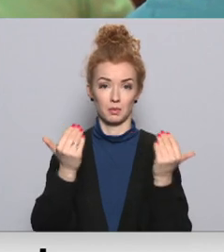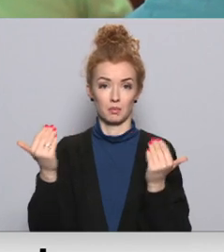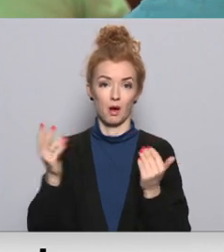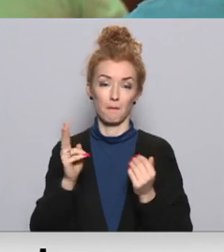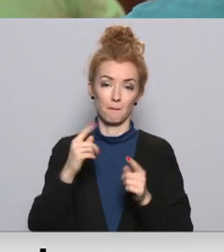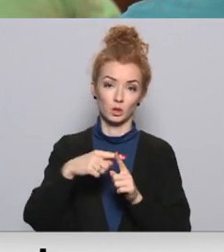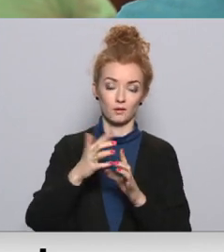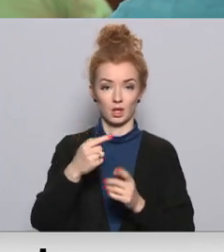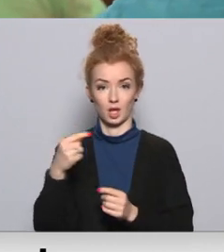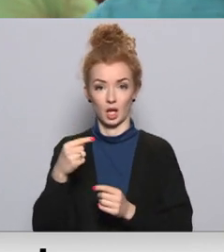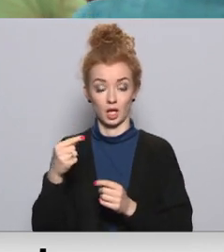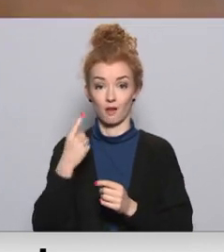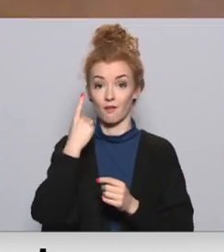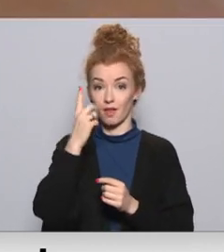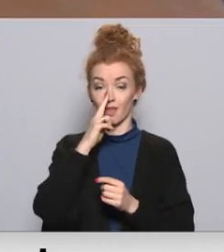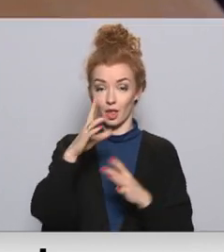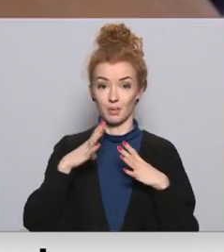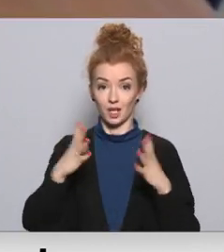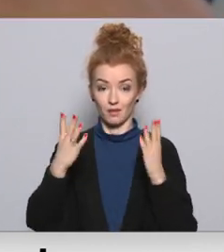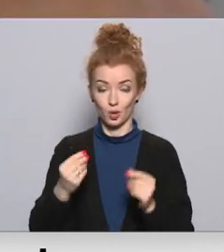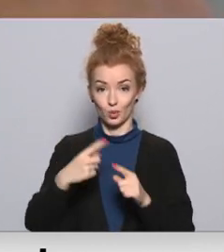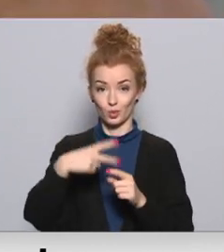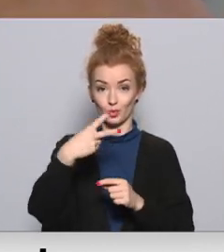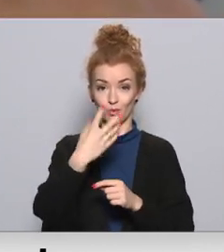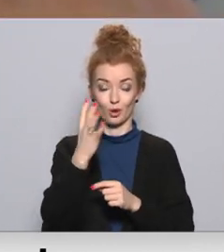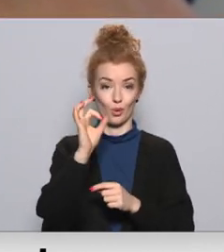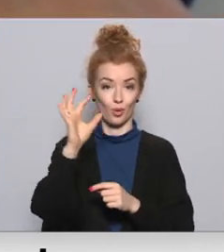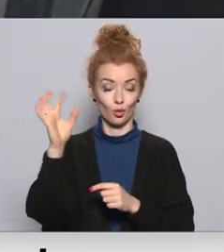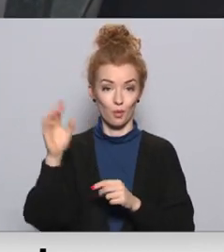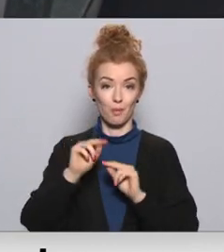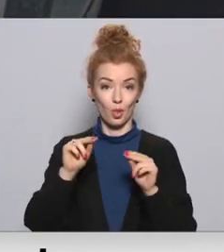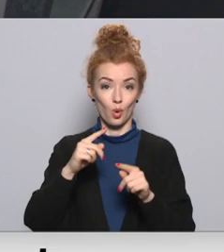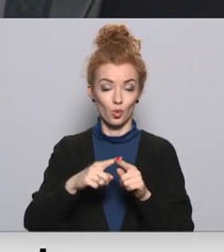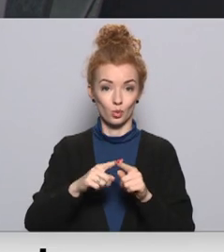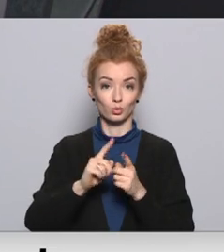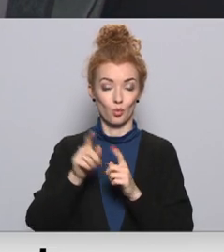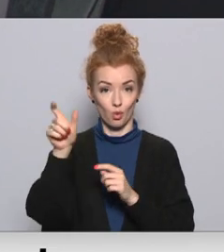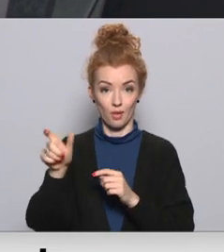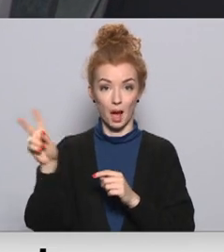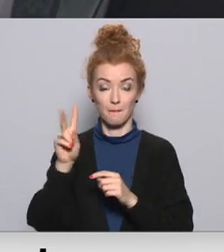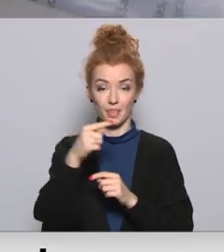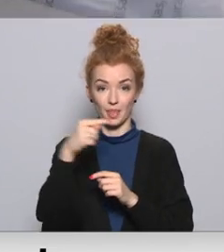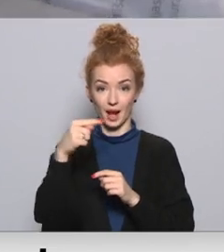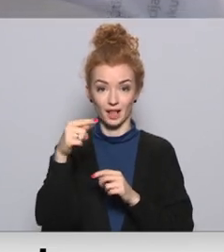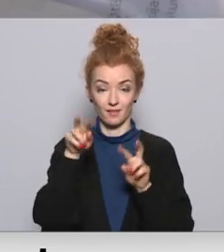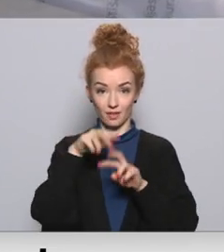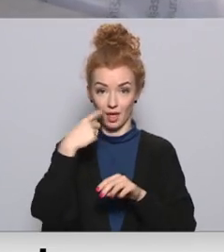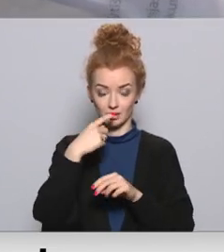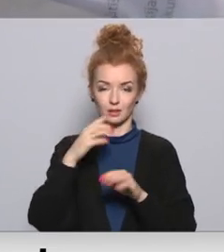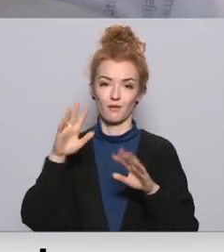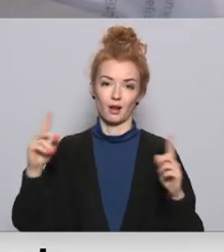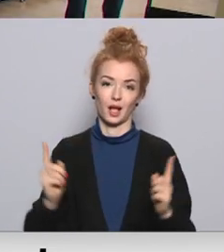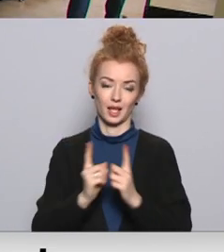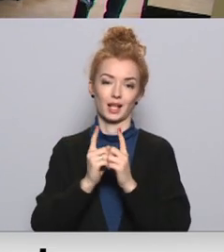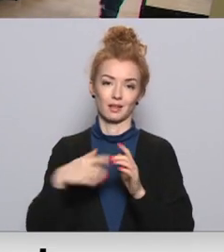Skolēna brīvlaiks ilgs nedēļu un 25. oktobrī tie skolēnu un pedagogi, kuru Covid testi būs negatīvi, atkal tiksies klātienē.